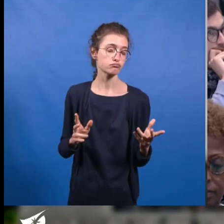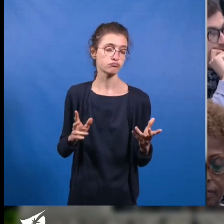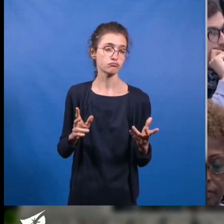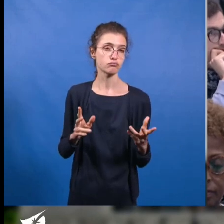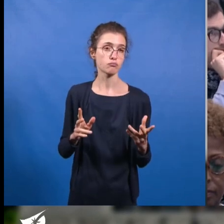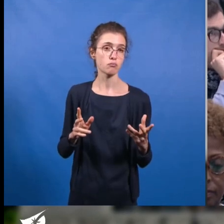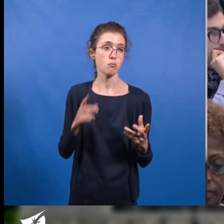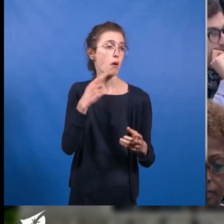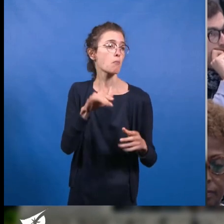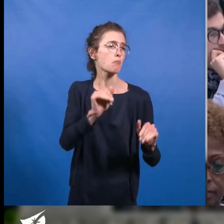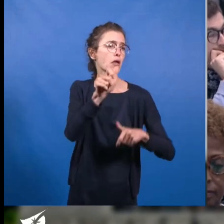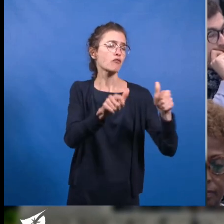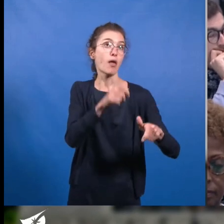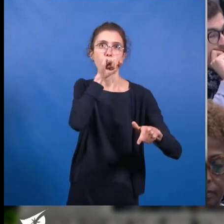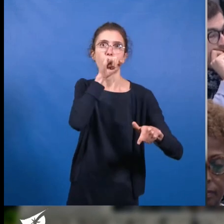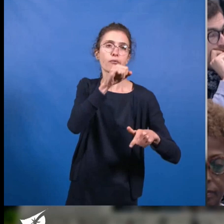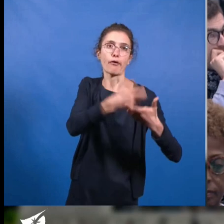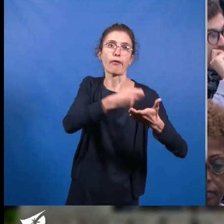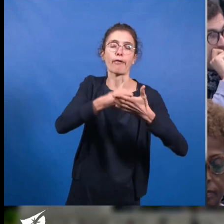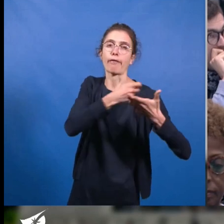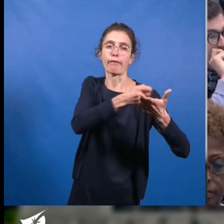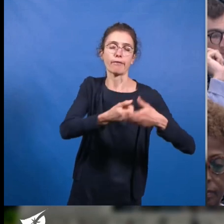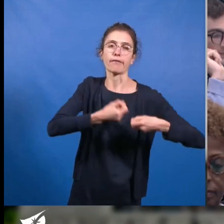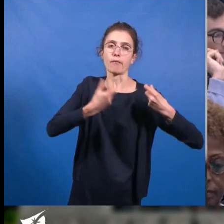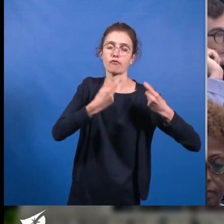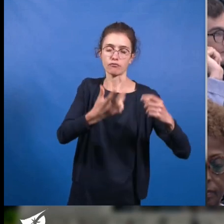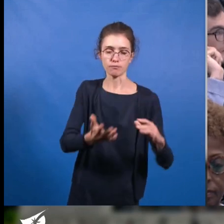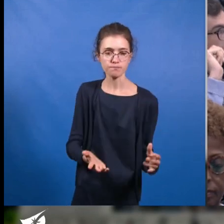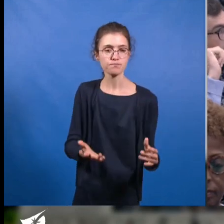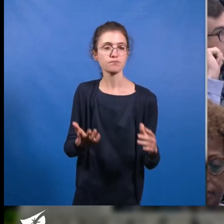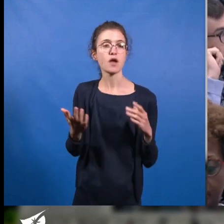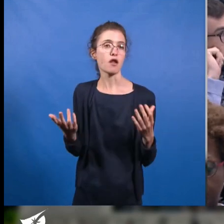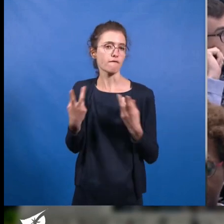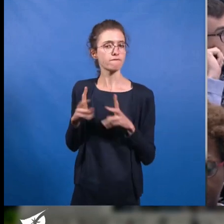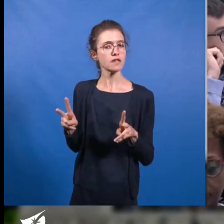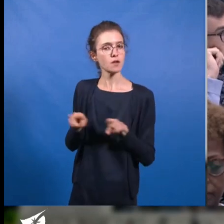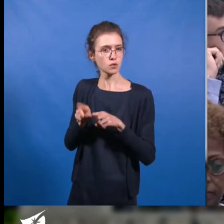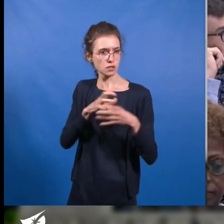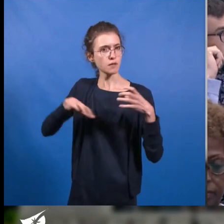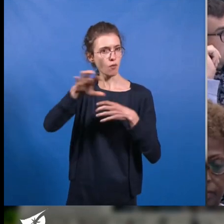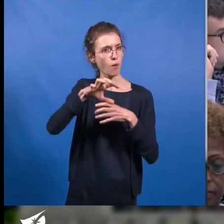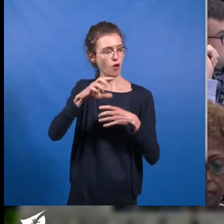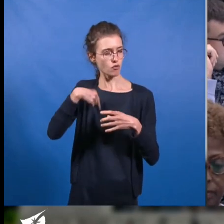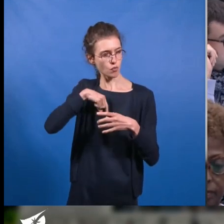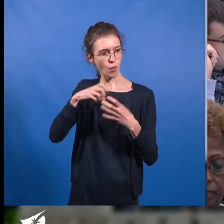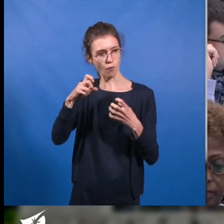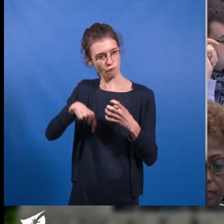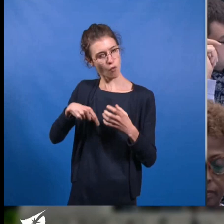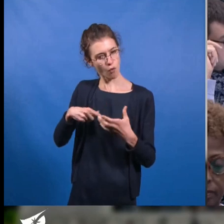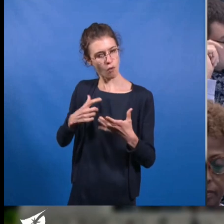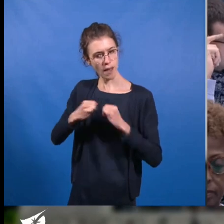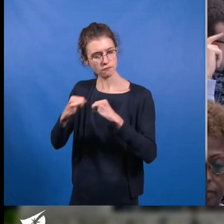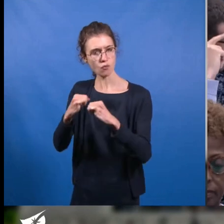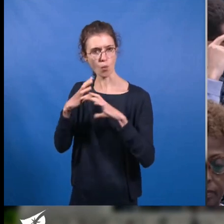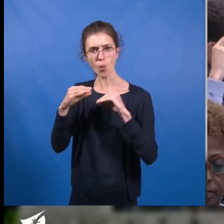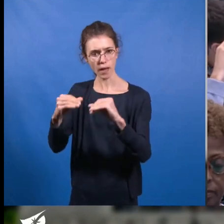de consommation. En revanche, nos villes et nos métropoles peuvent et doivent contribuer positivement à ce temps de